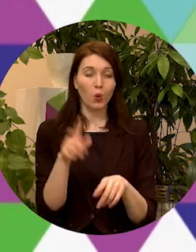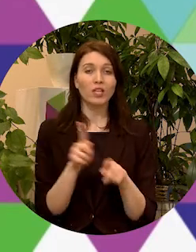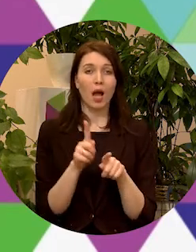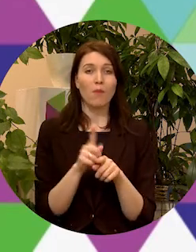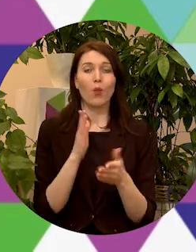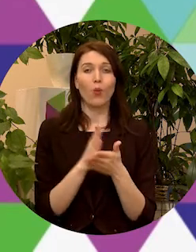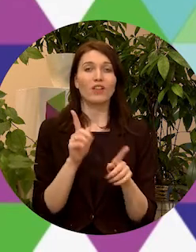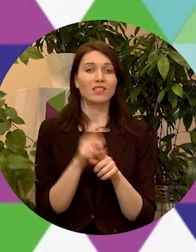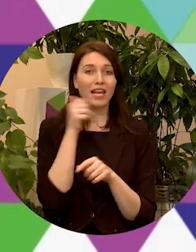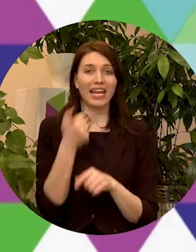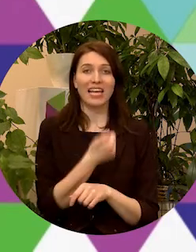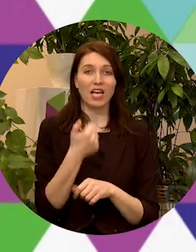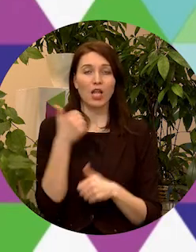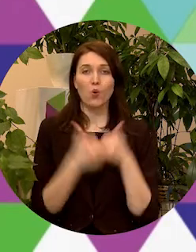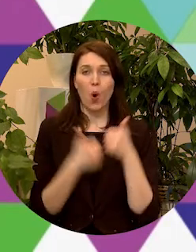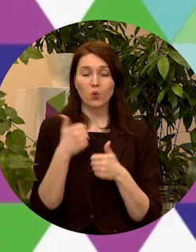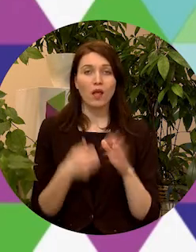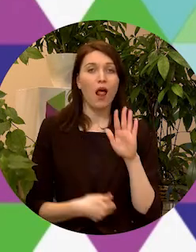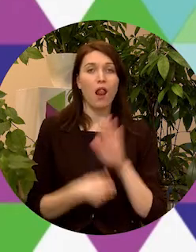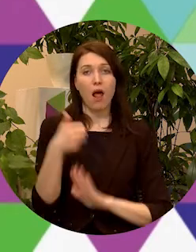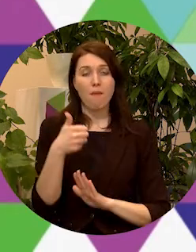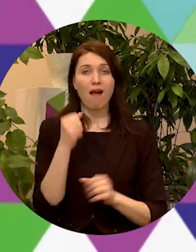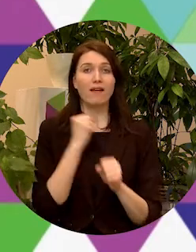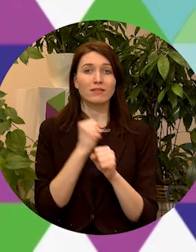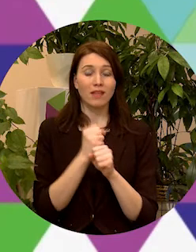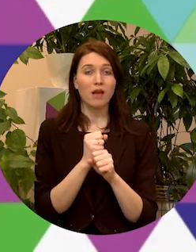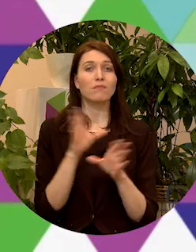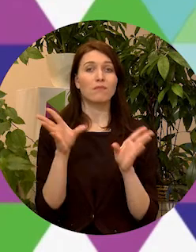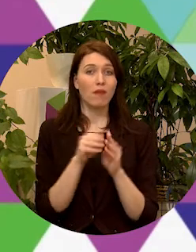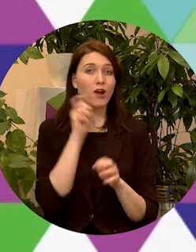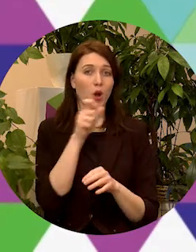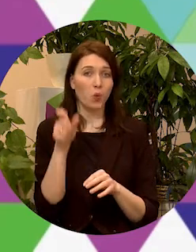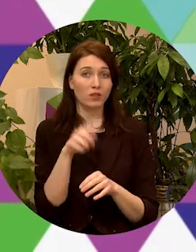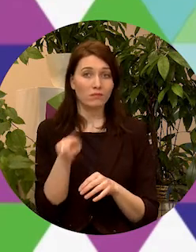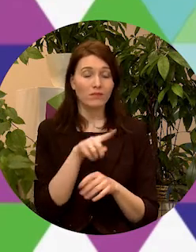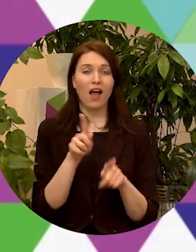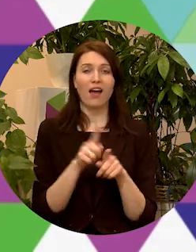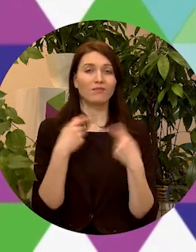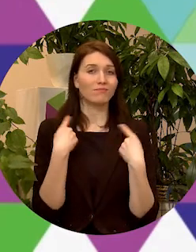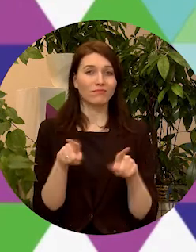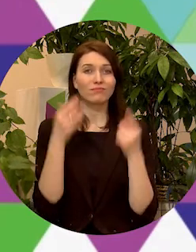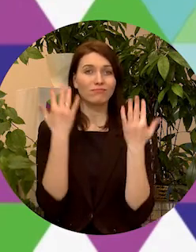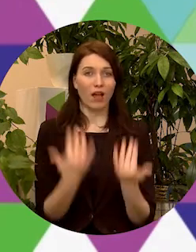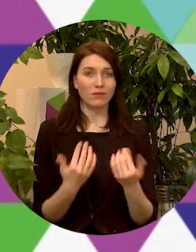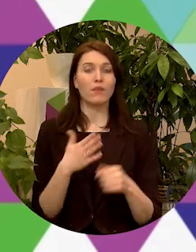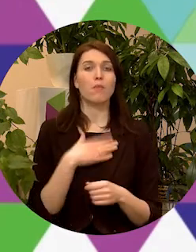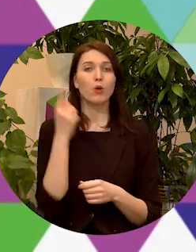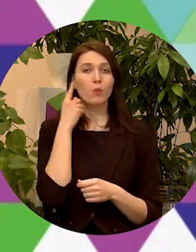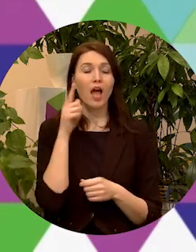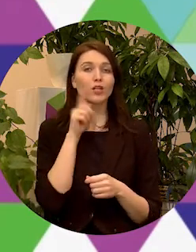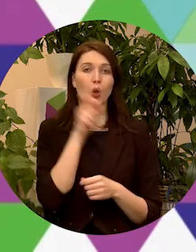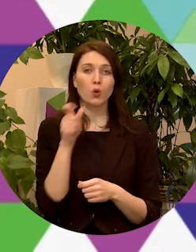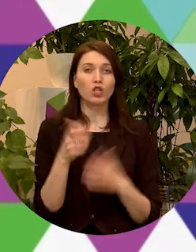notiks arī igadējais konkurss labākais darbā ar jaunatni un daudz citu pasākumu. Un, manuprāt, jauniešiem un politikas